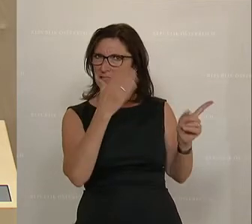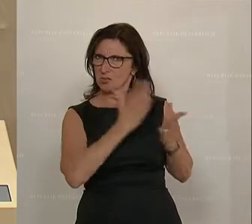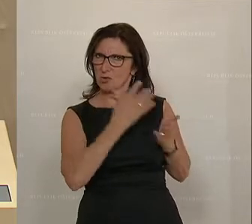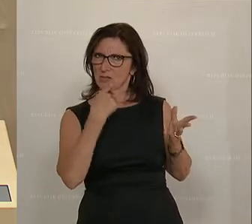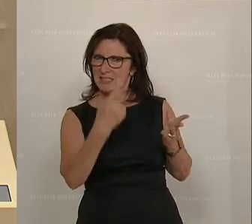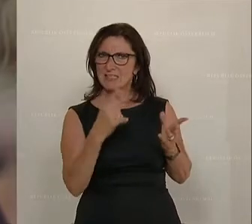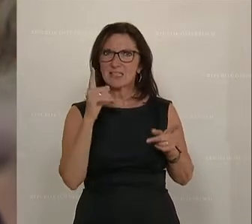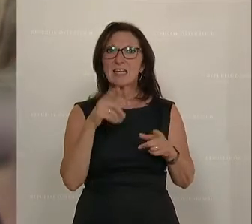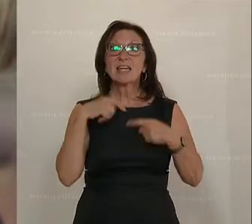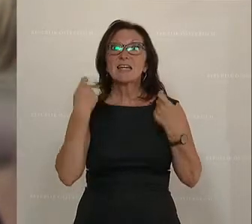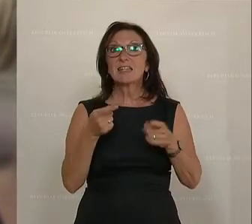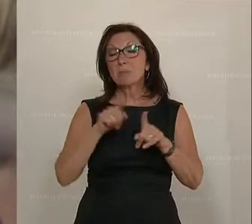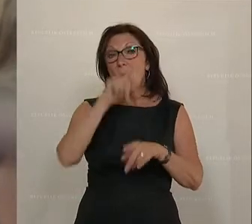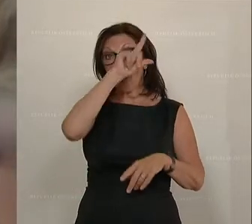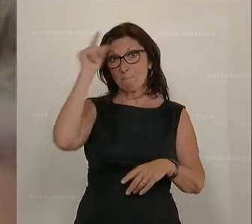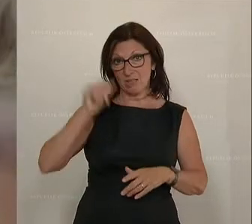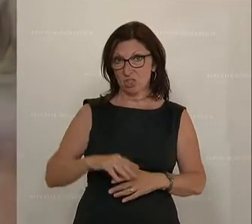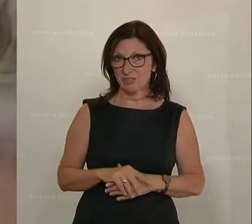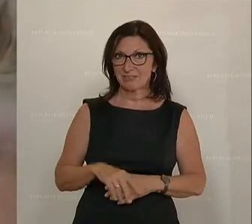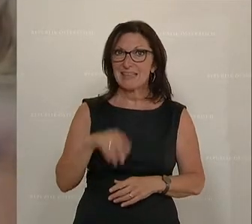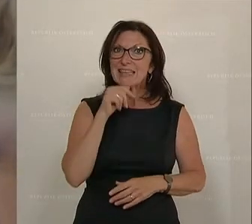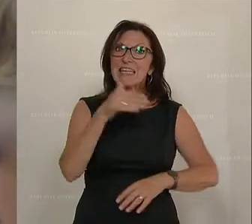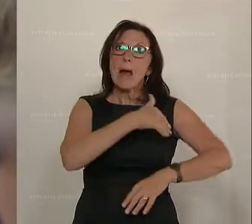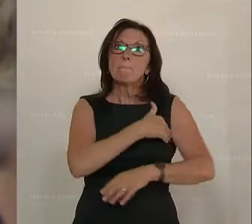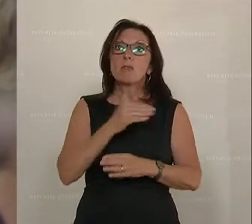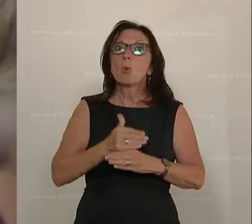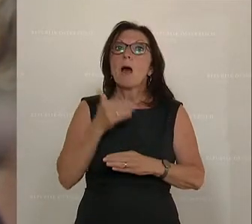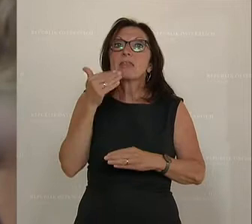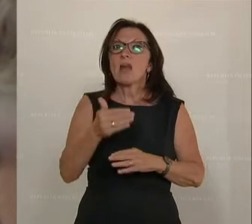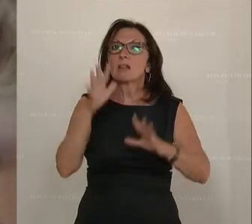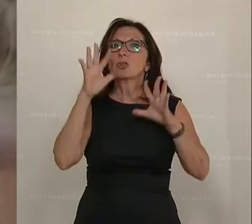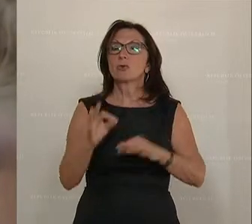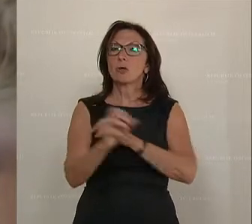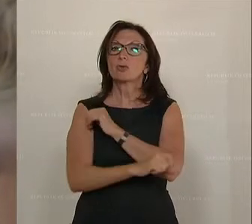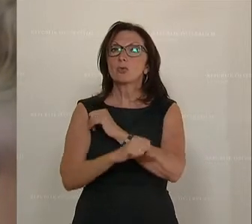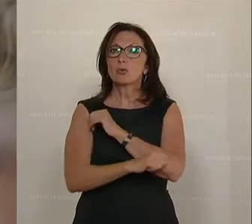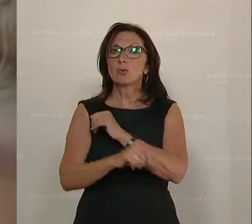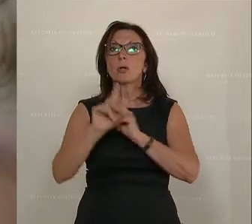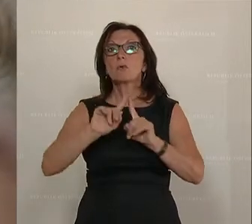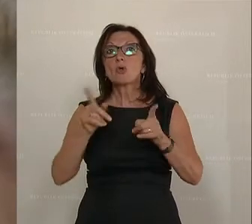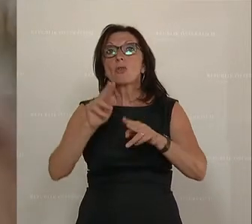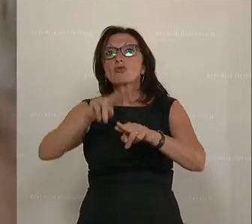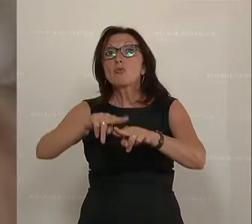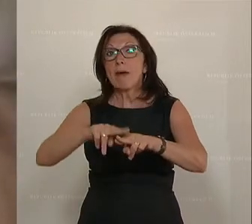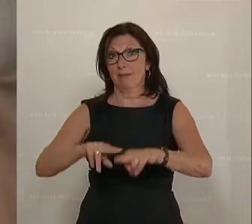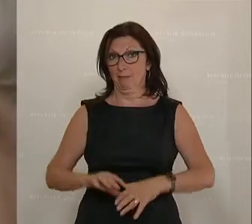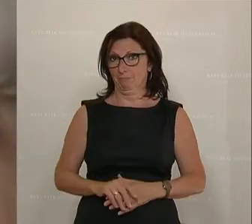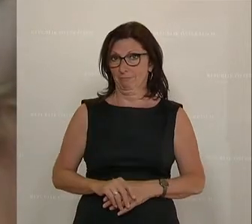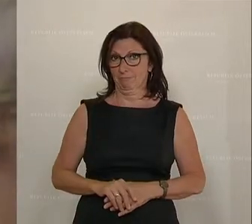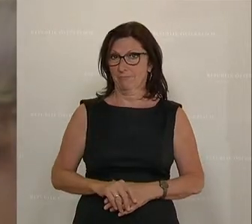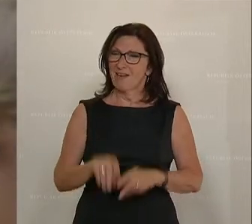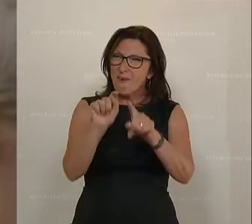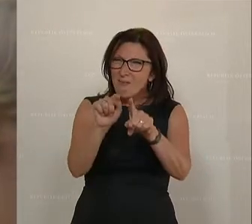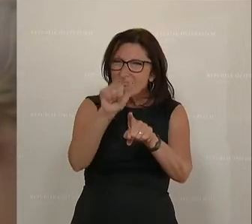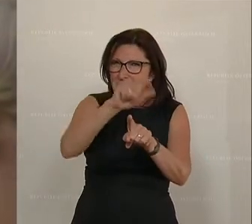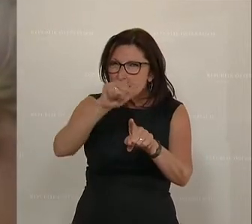wir haben ja auch Menschen, die fangen nicht direkt nach der Matura an zum Studieren, sondern eine Spur später. Und damit sozusagen auch die